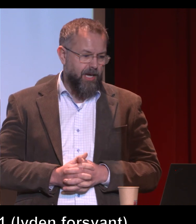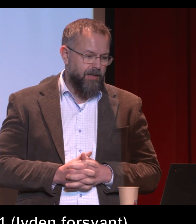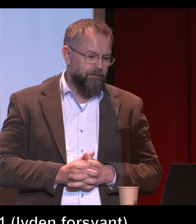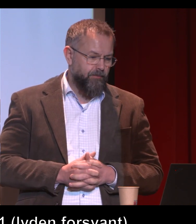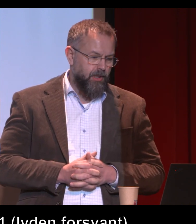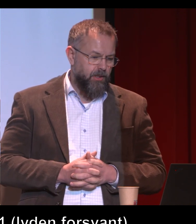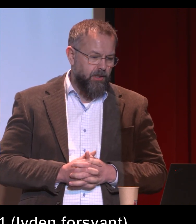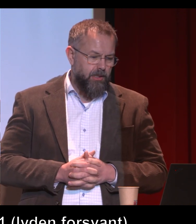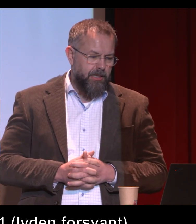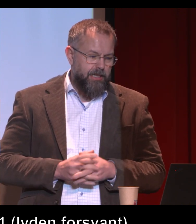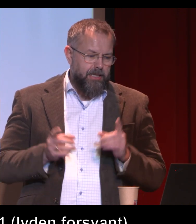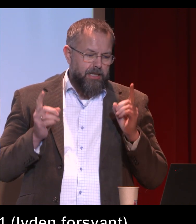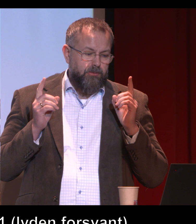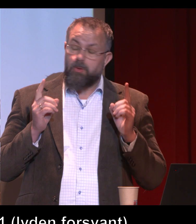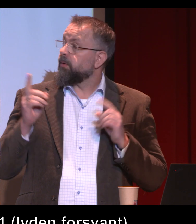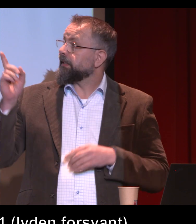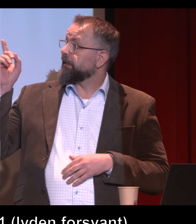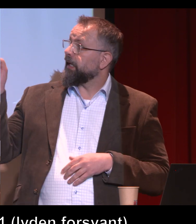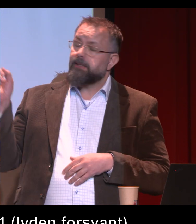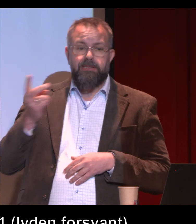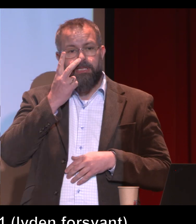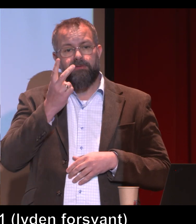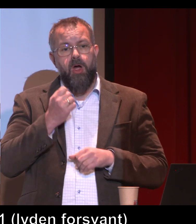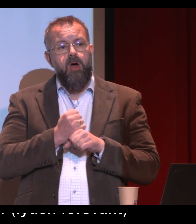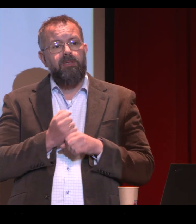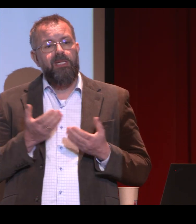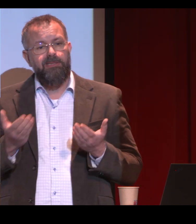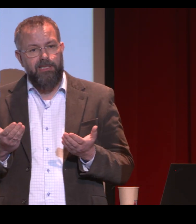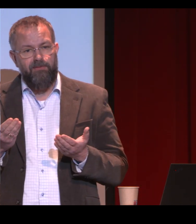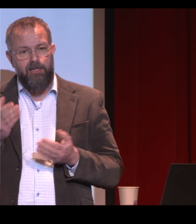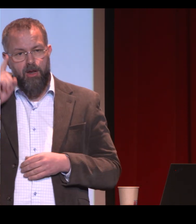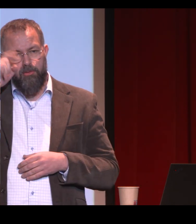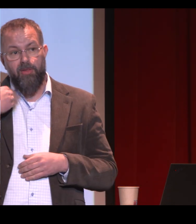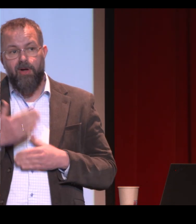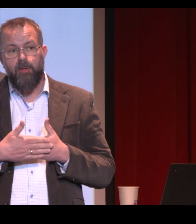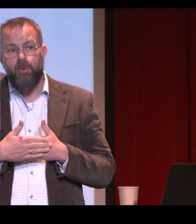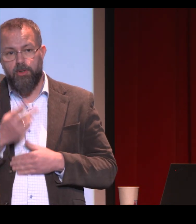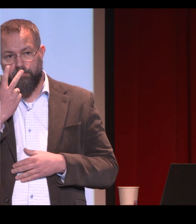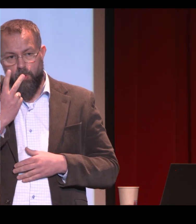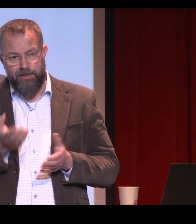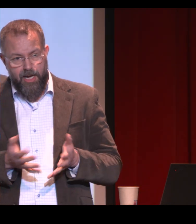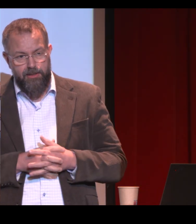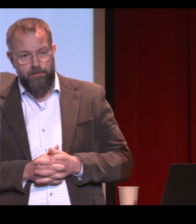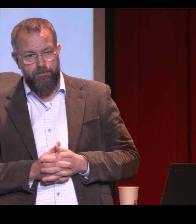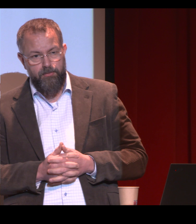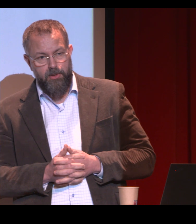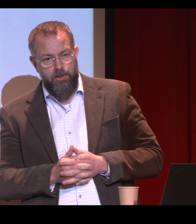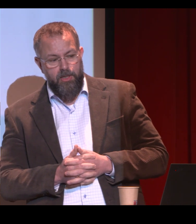ville ikke hatt intervju med rullestolbrukere. Så her ser vi at arbeidsgivere er